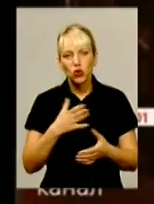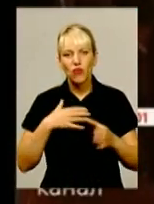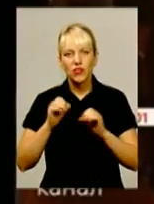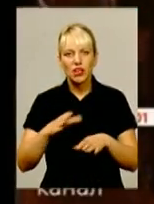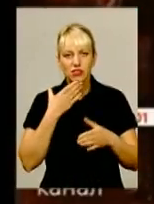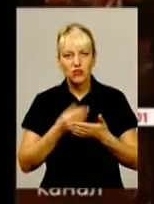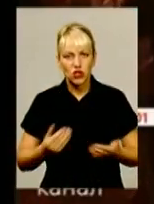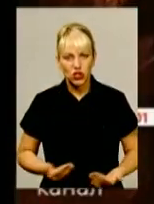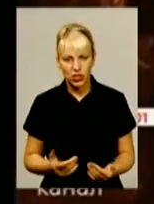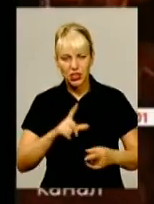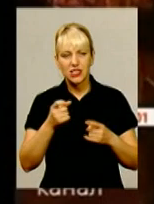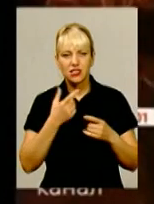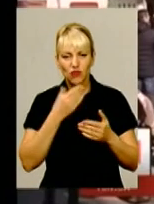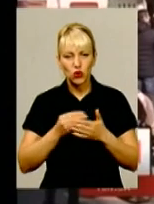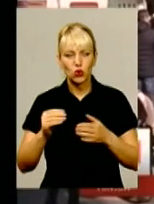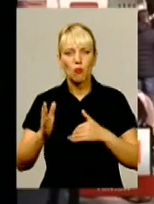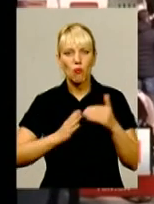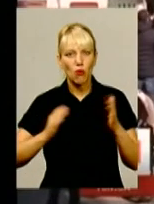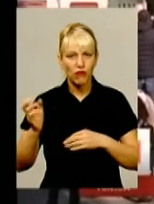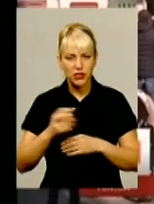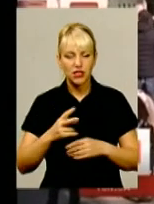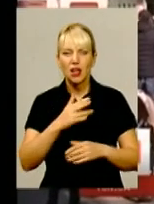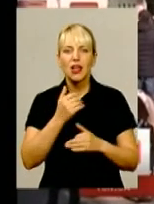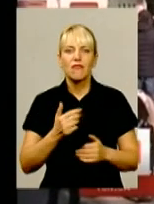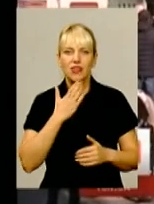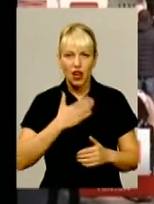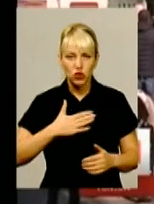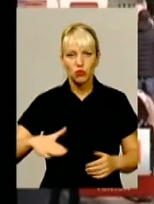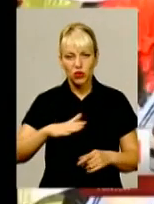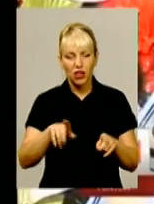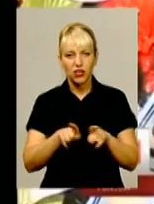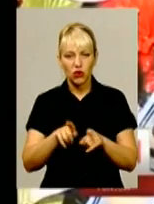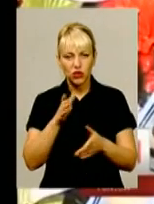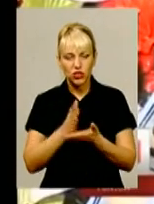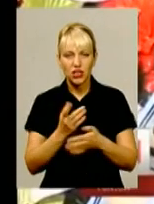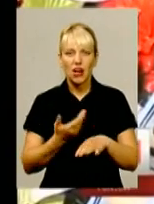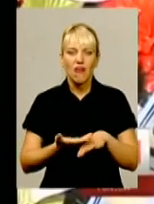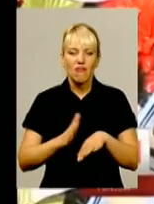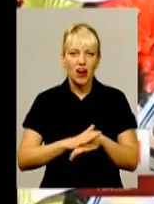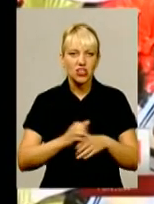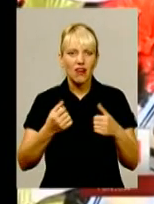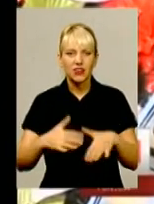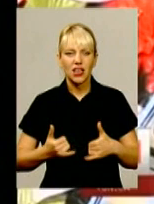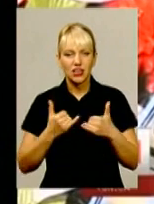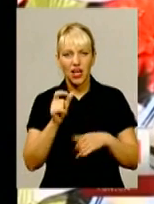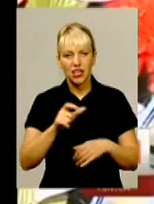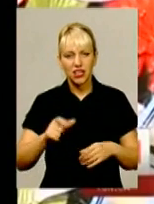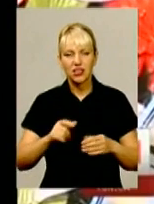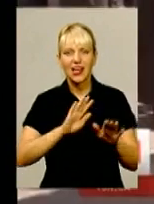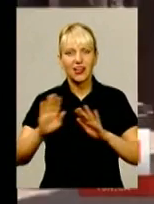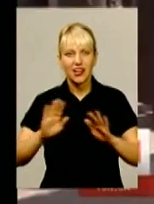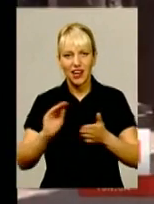свою діяльність, за часів незалежності України – кілька десятків. Серед них і особливо важка втрата для краян. Редактор газети